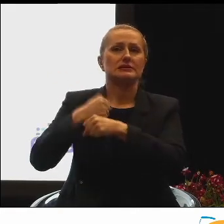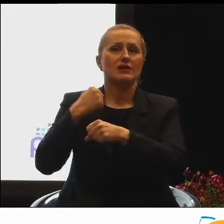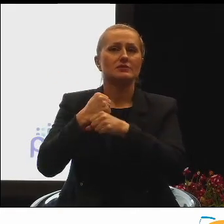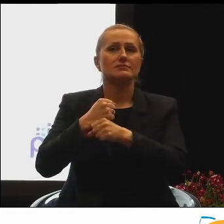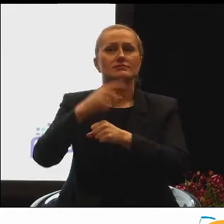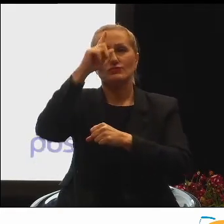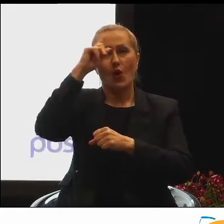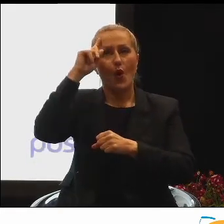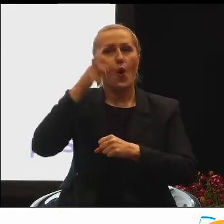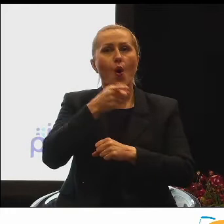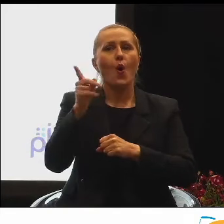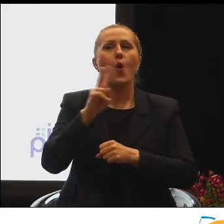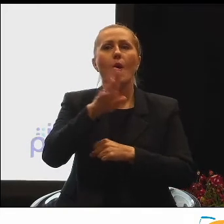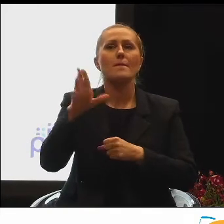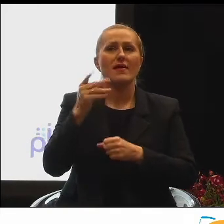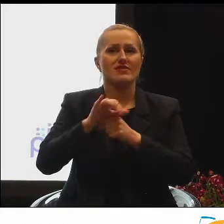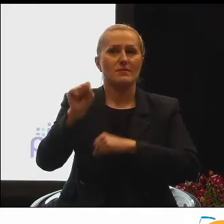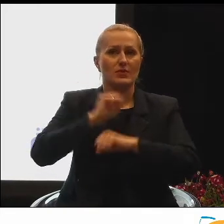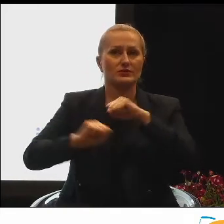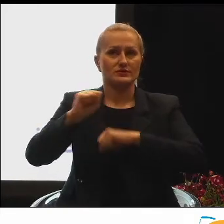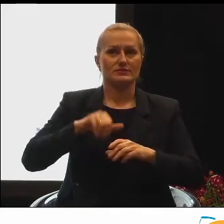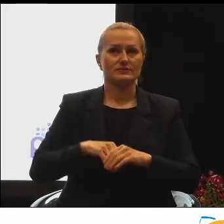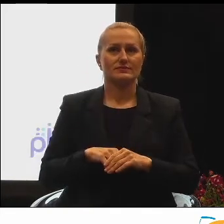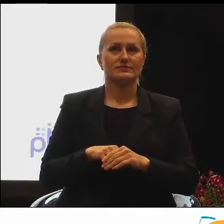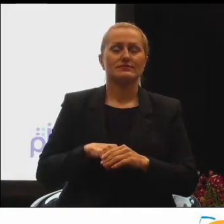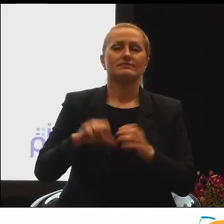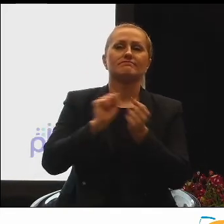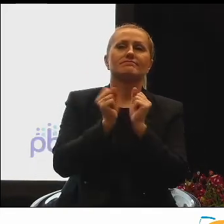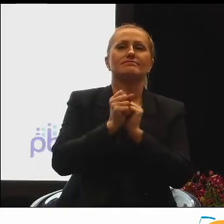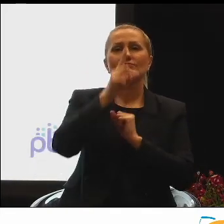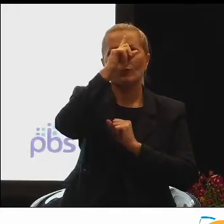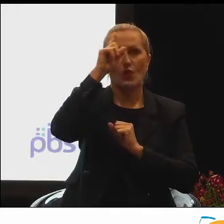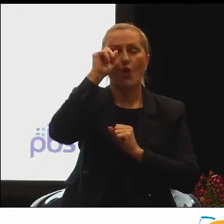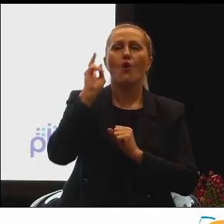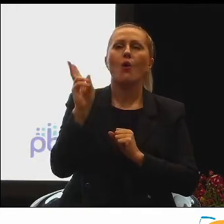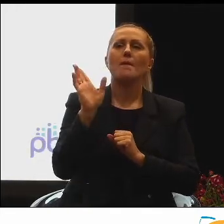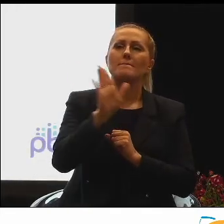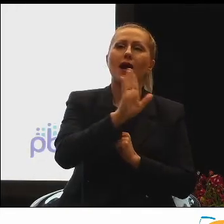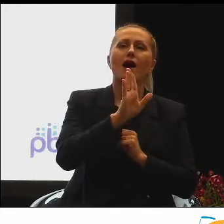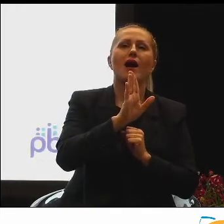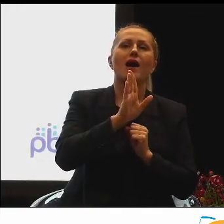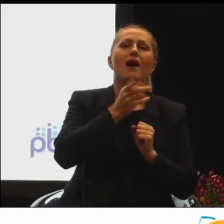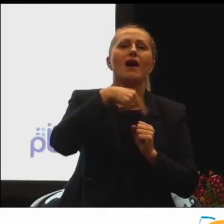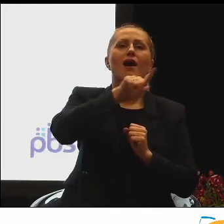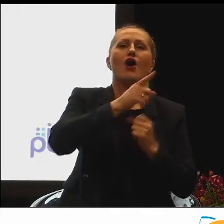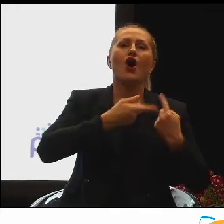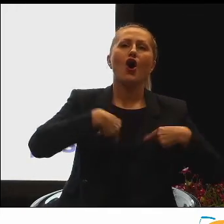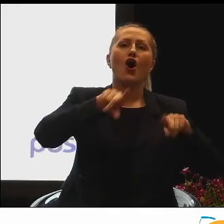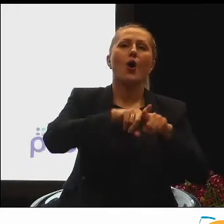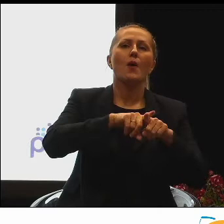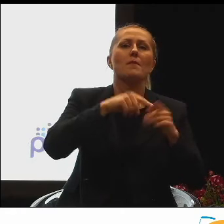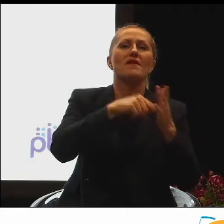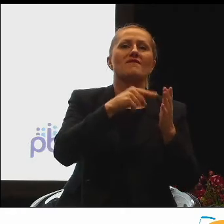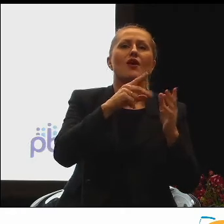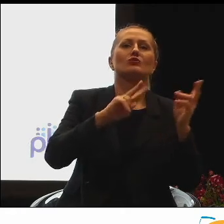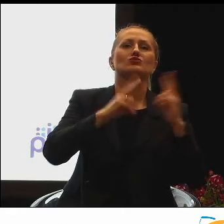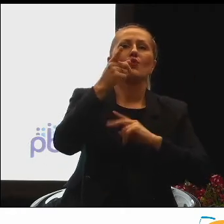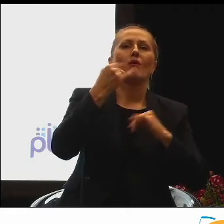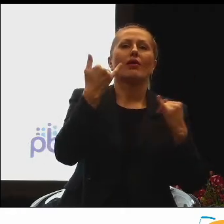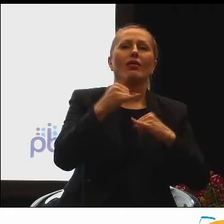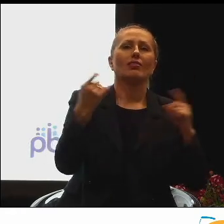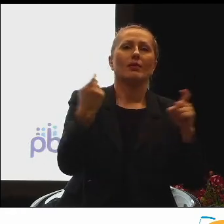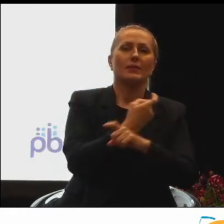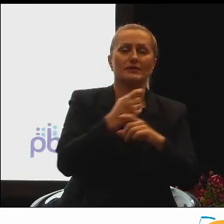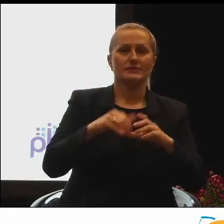osób z niepełnosprawnościami, czy zatrudnienia obywateli innych państw.